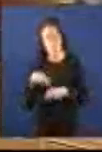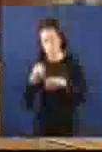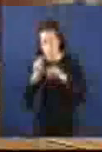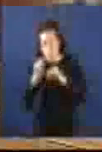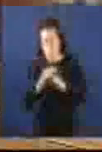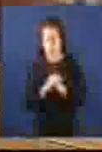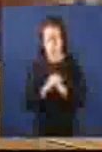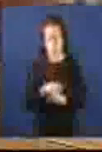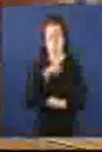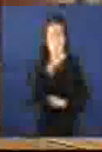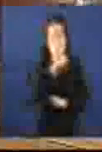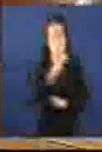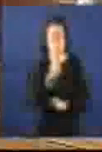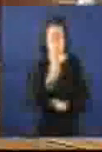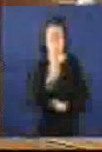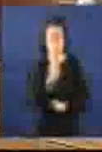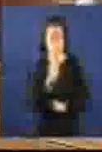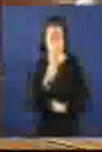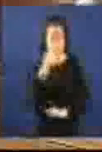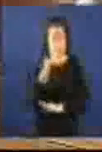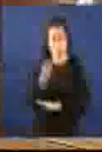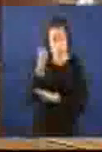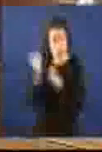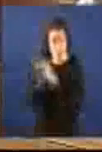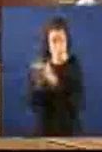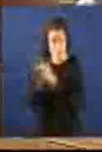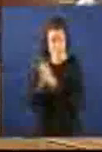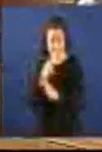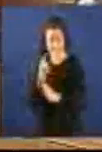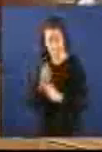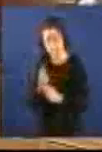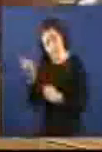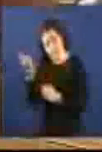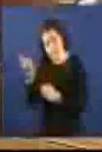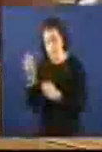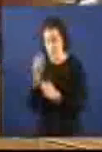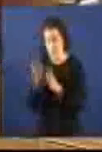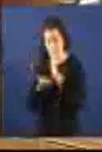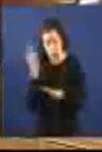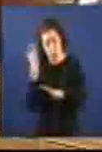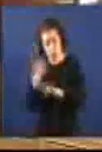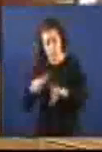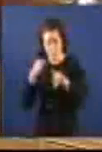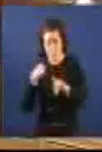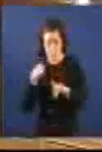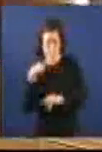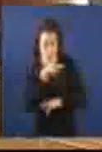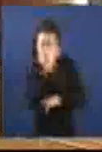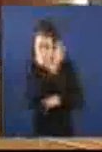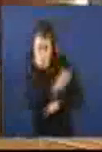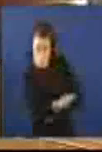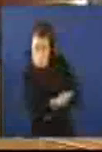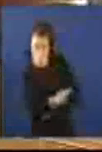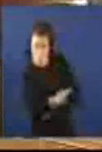Se usted chamou a orde simplemente a unha compañera aquí agora e dí que se marche do pleno, ese individuo acaba de